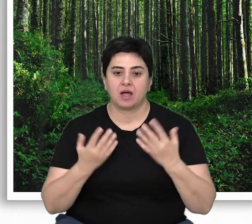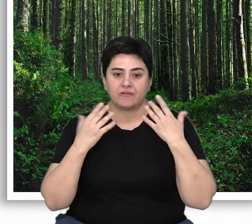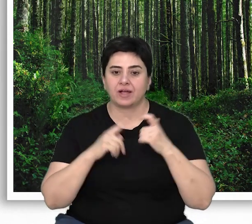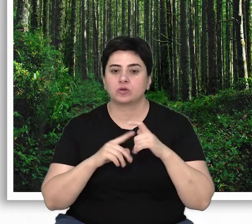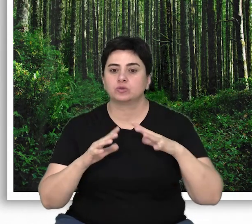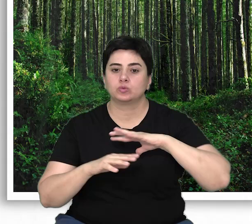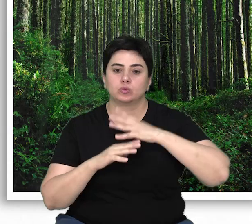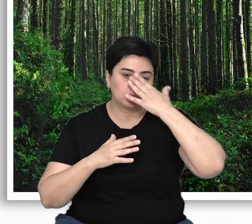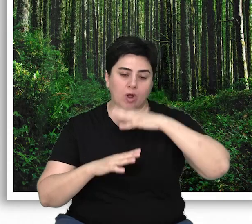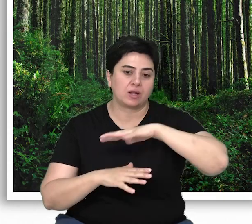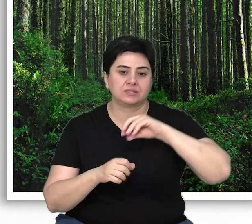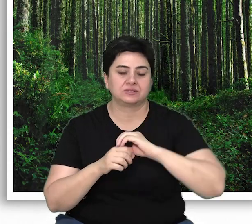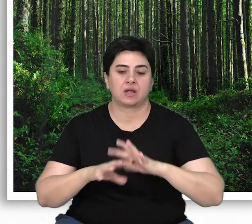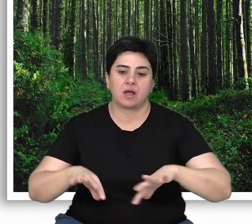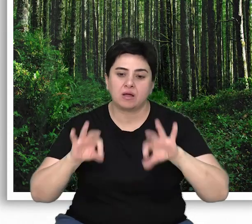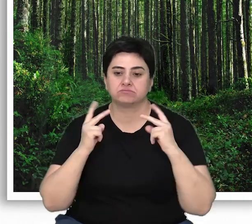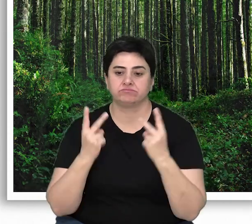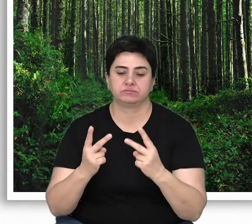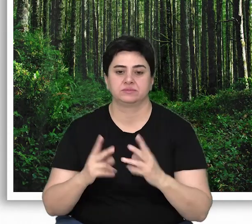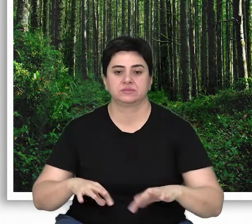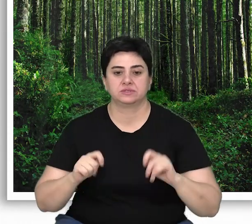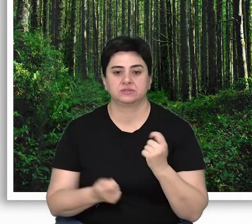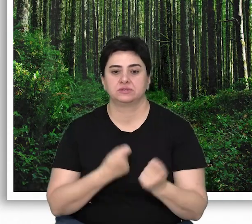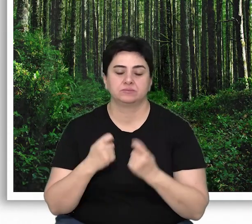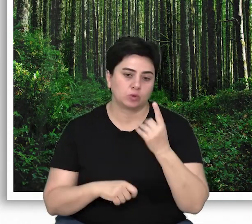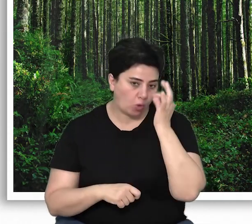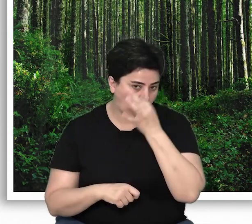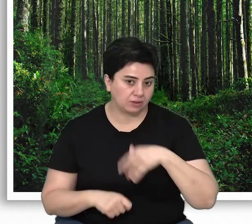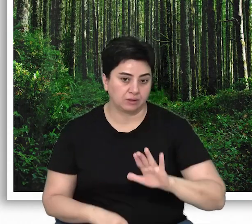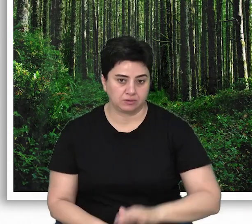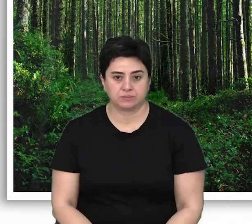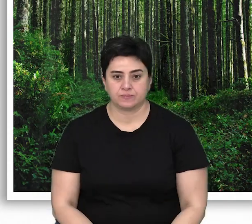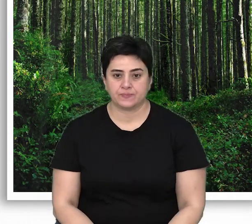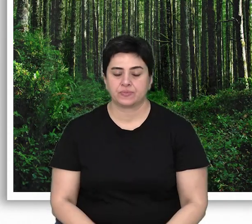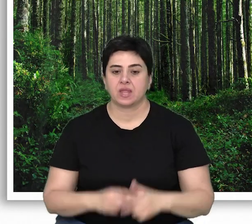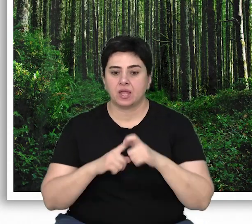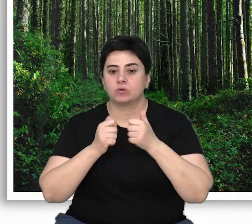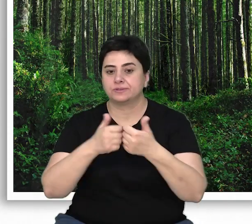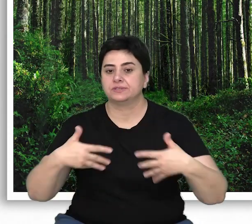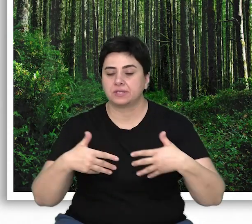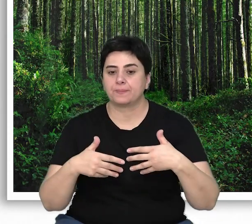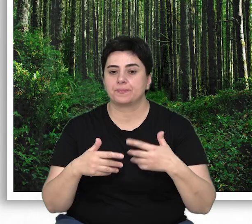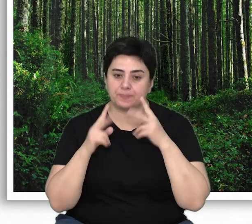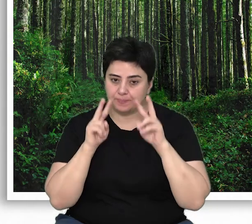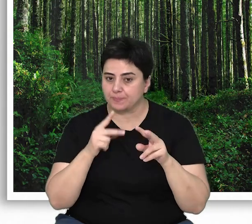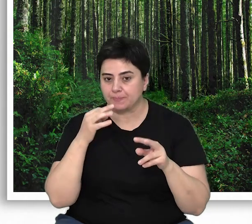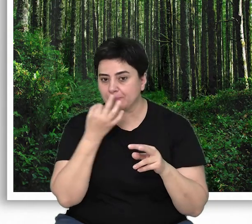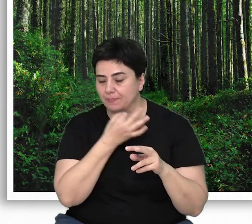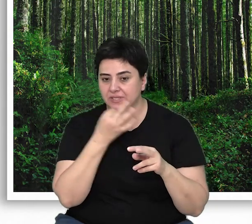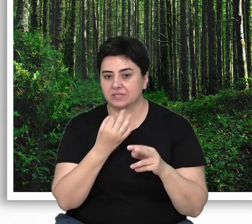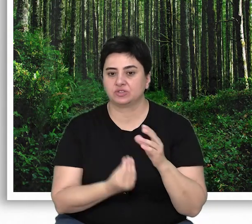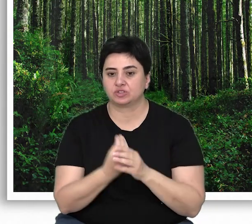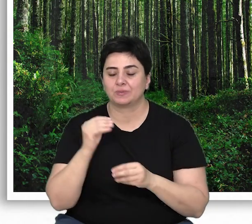ekolojik süreçlerin yerleşmesi kolay gerçekleşebilecek bir süreç değildir. Aslında ekosistemde benzer bir